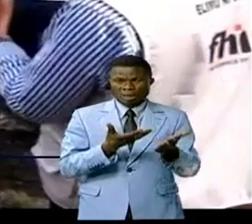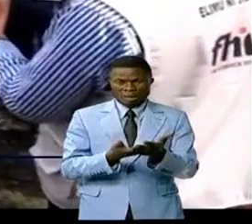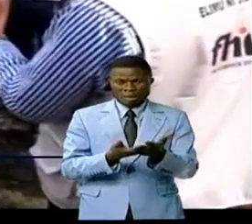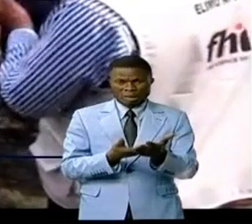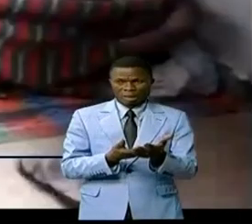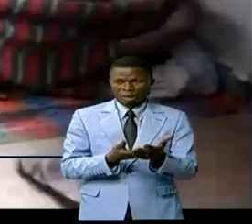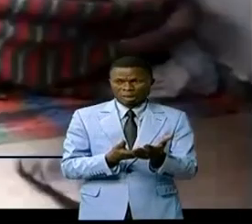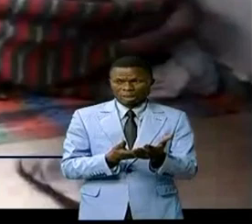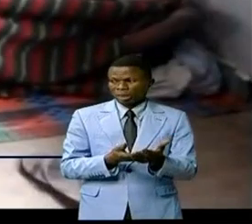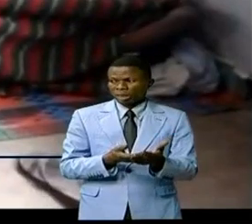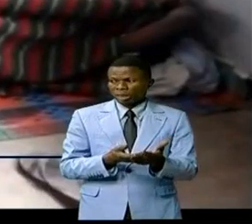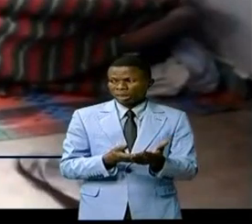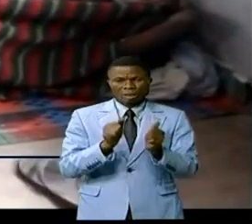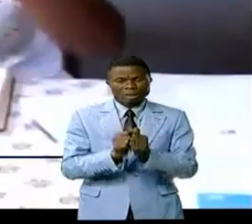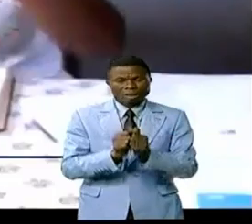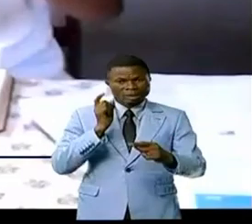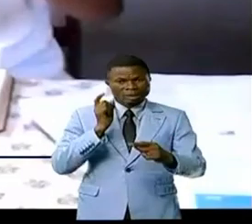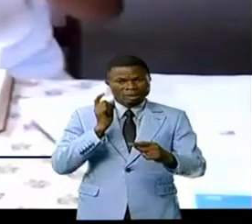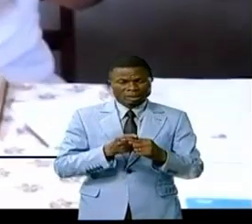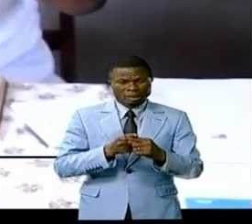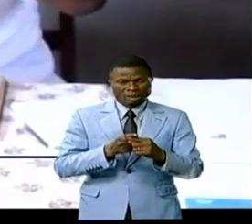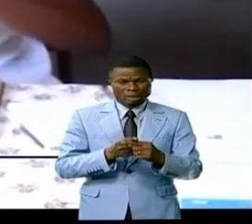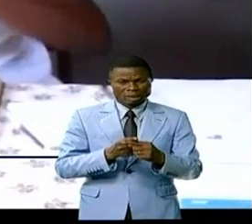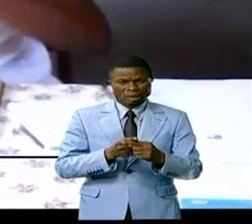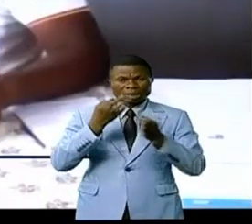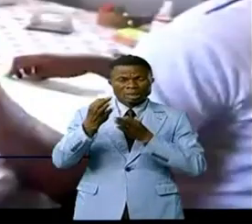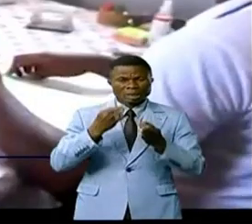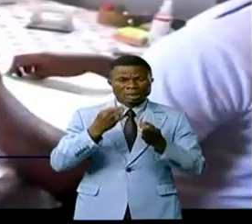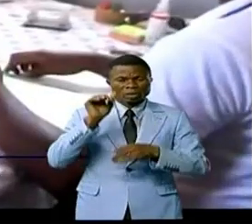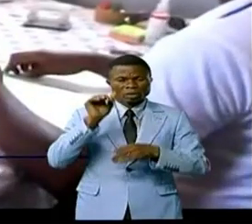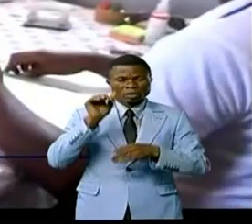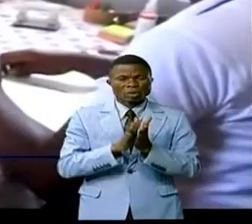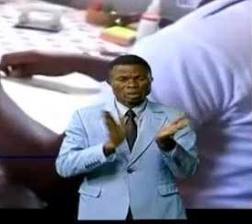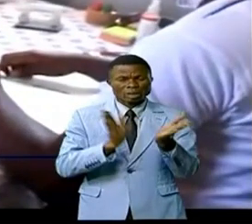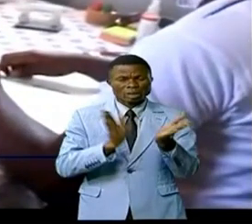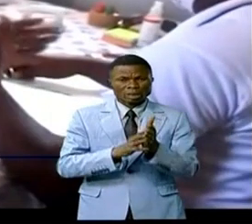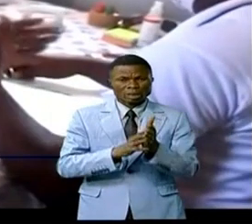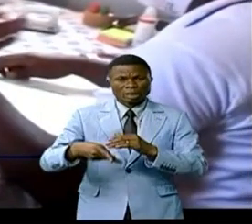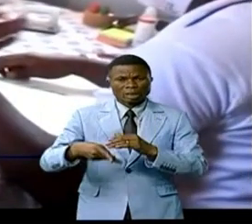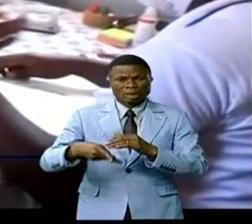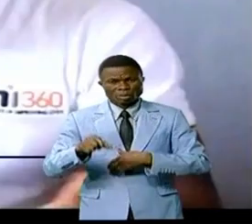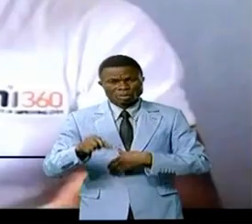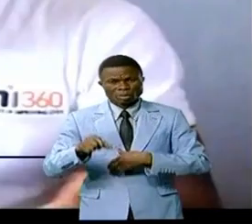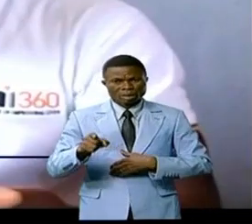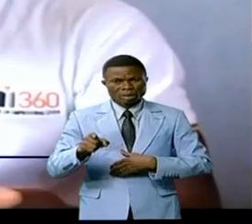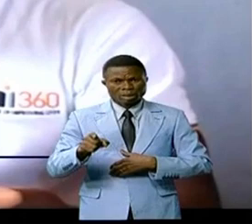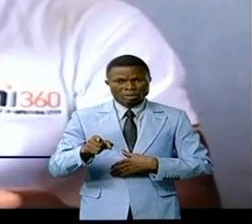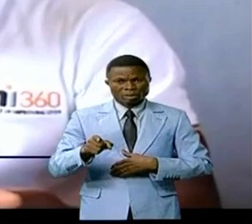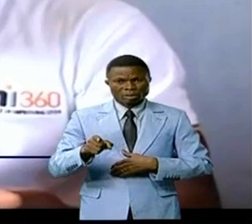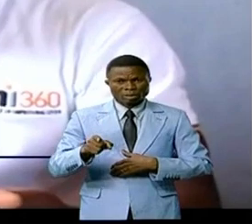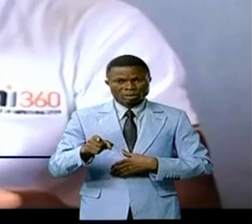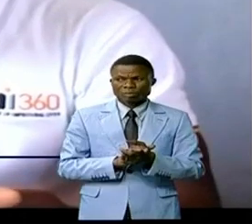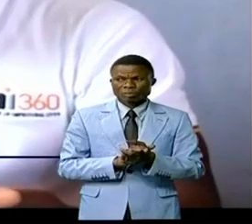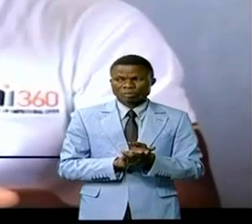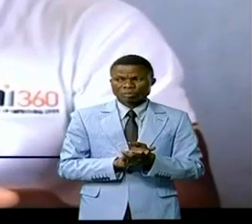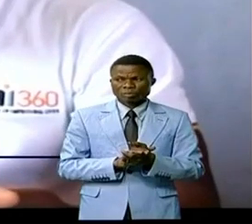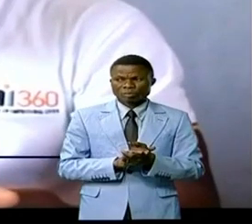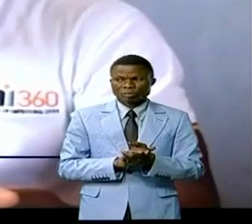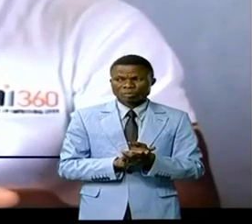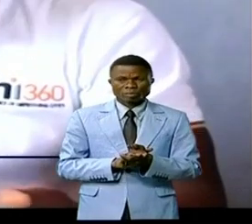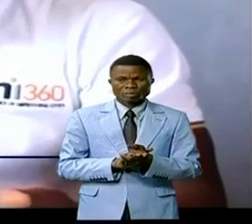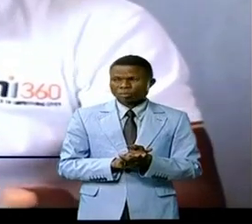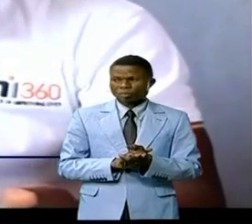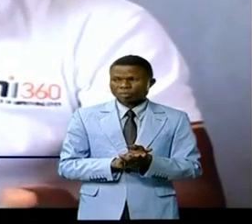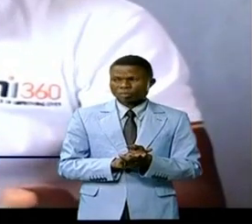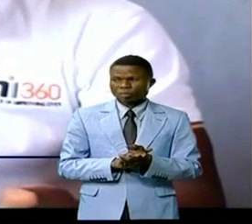de s'imprégner des difficultés comme l'a si bien dit le directeur de l'école primaire KMB Eric Paloukou L'école est aussi en